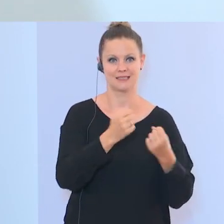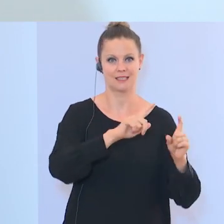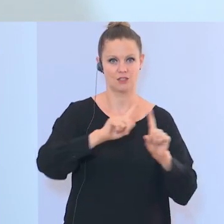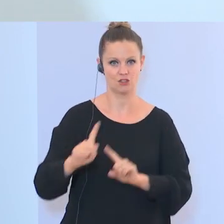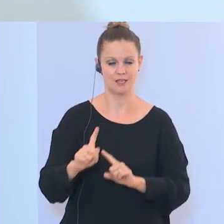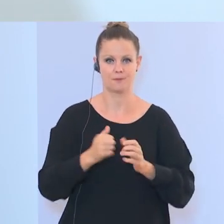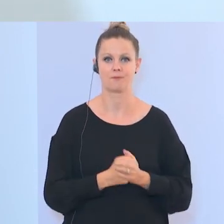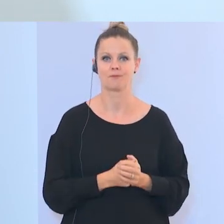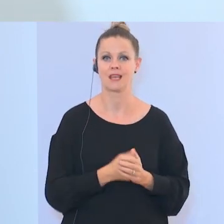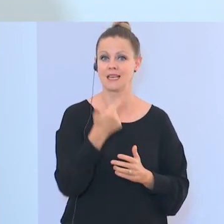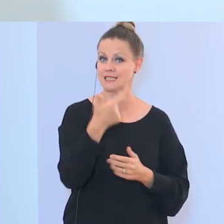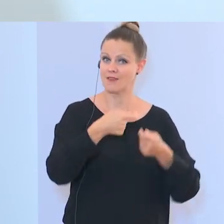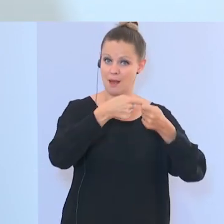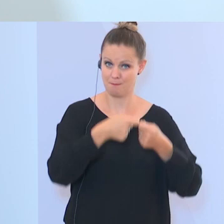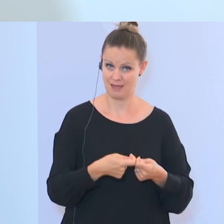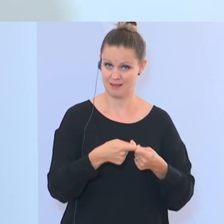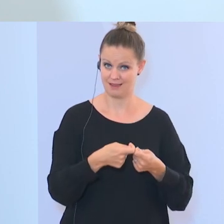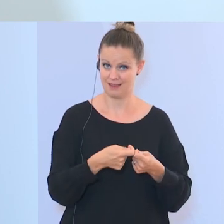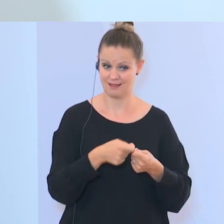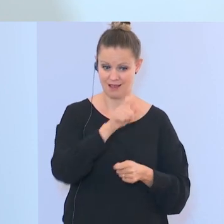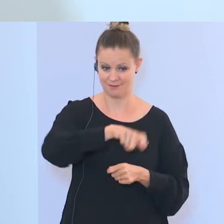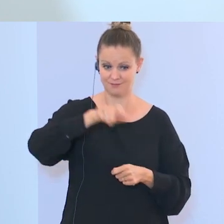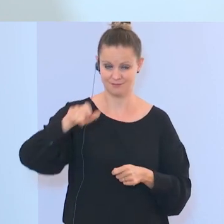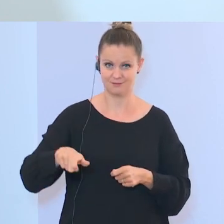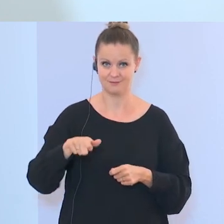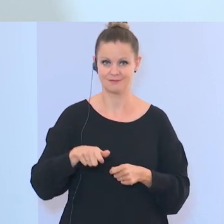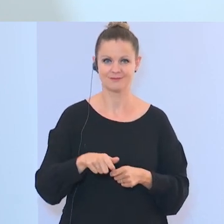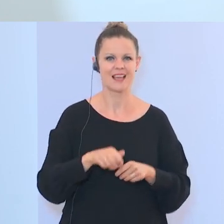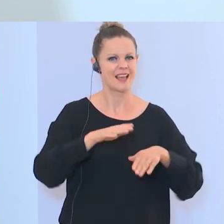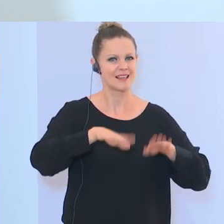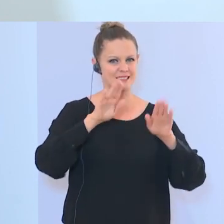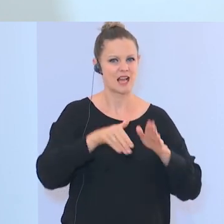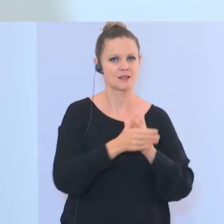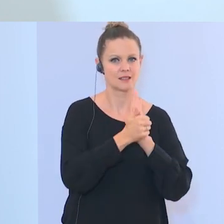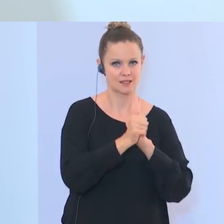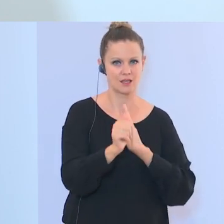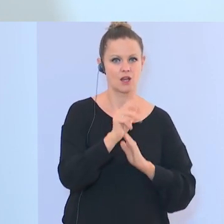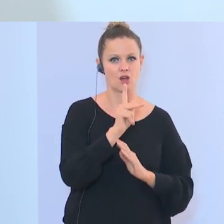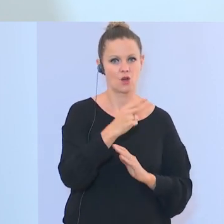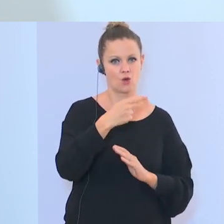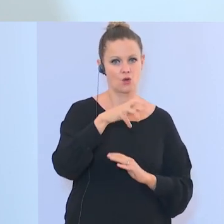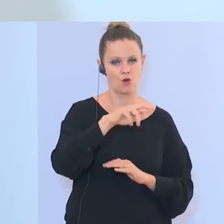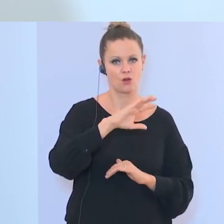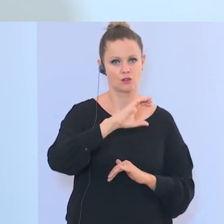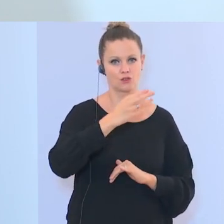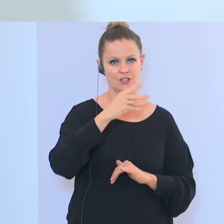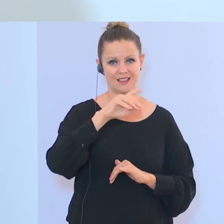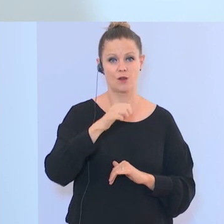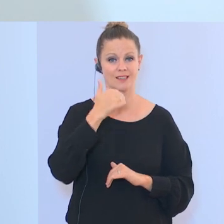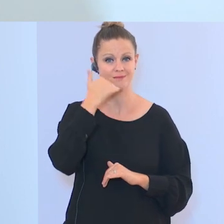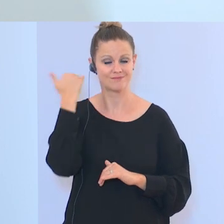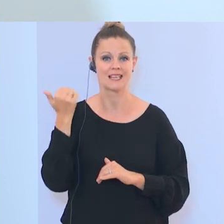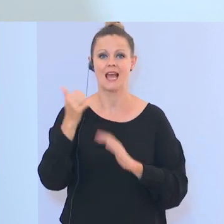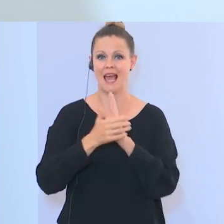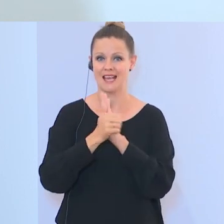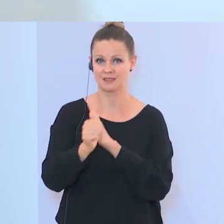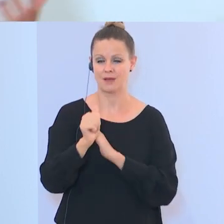Mitglieder dieses Expertengremiums, nämlich der Islamexperte Prof. Dr. Monat Khoschid und der Extremismusexperte Dr. Lorenzo